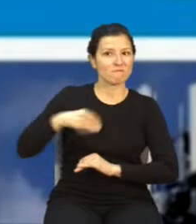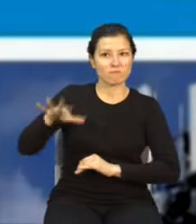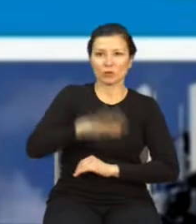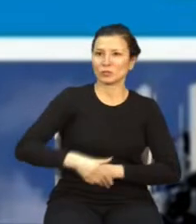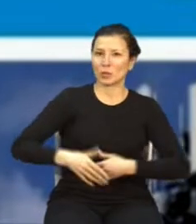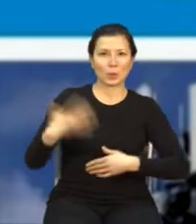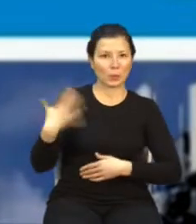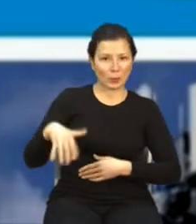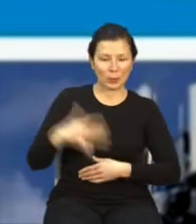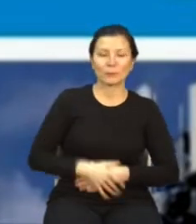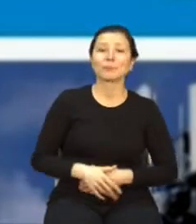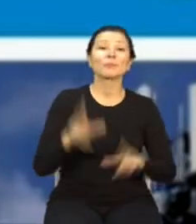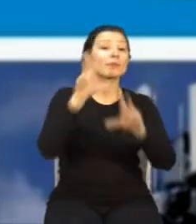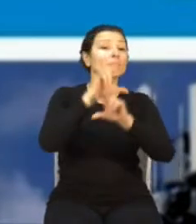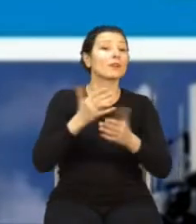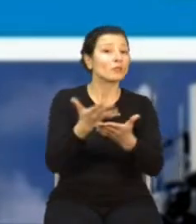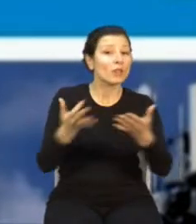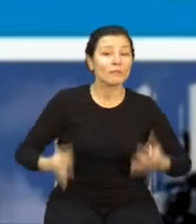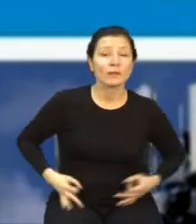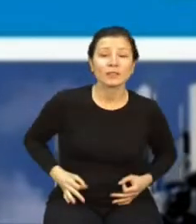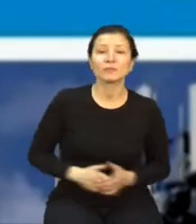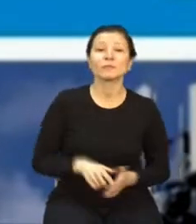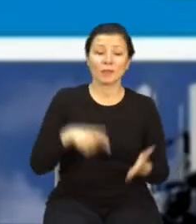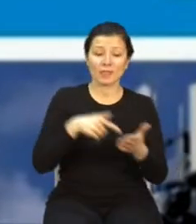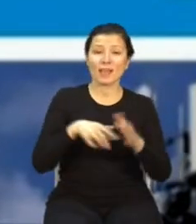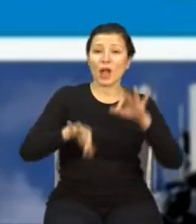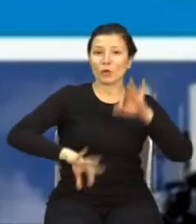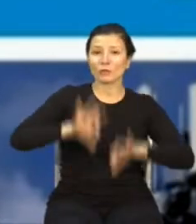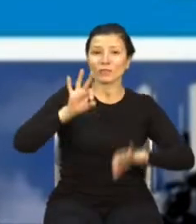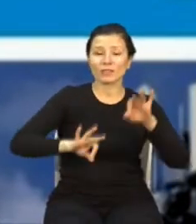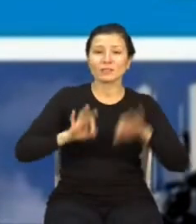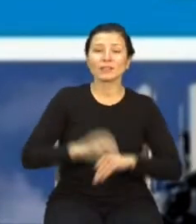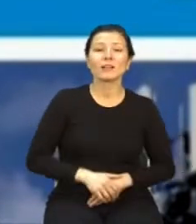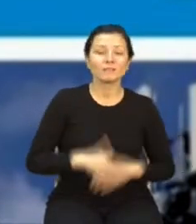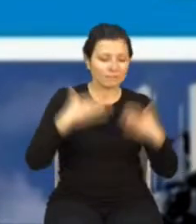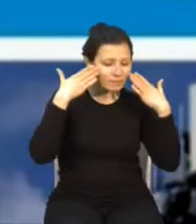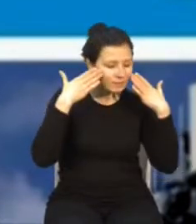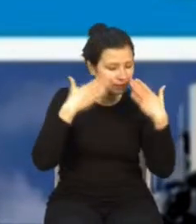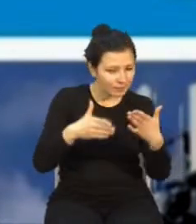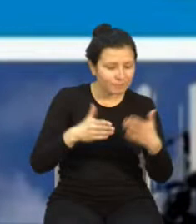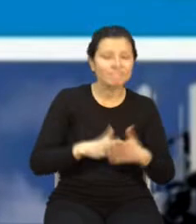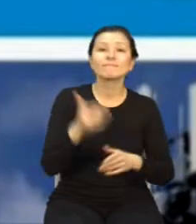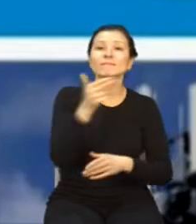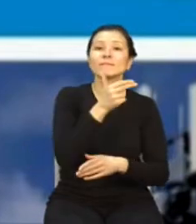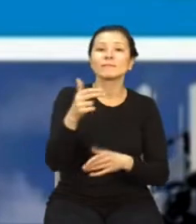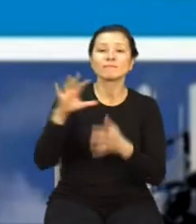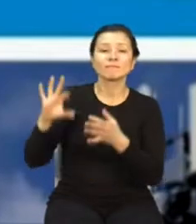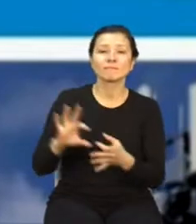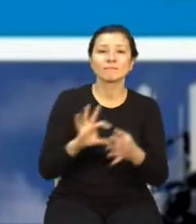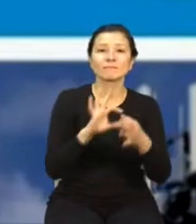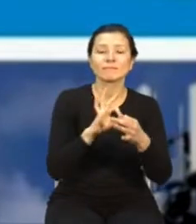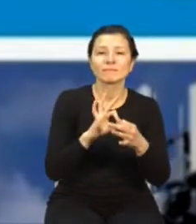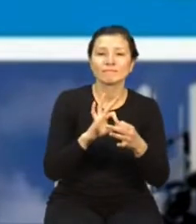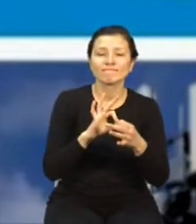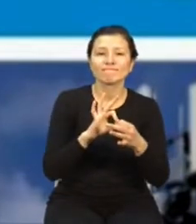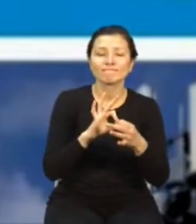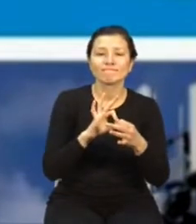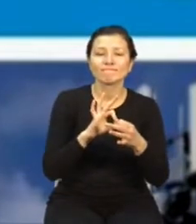ta konferencja jest poświęcona tematowi, który jest związany z